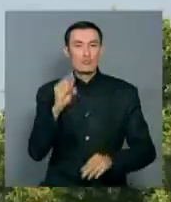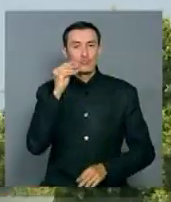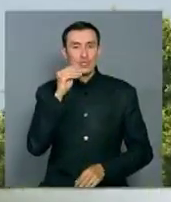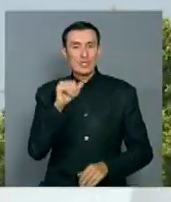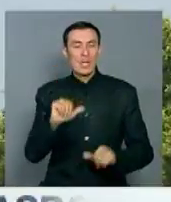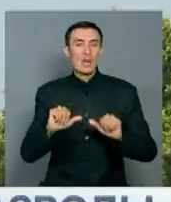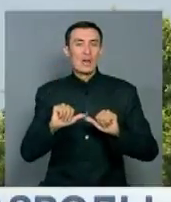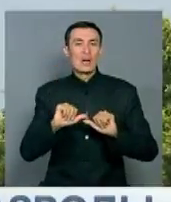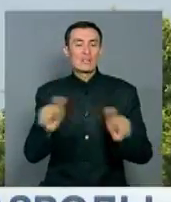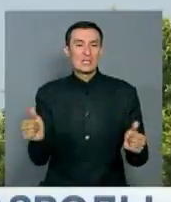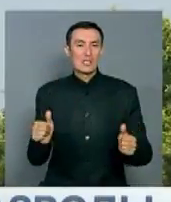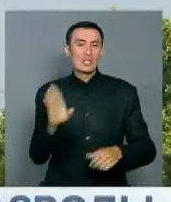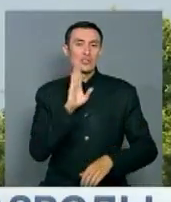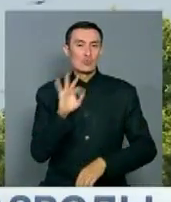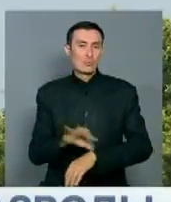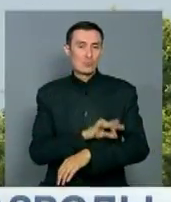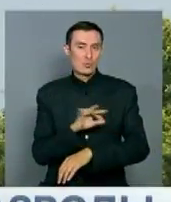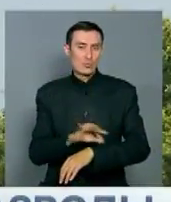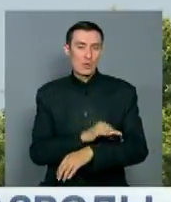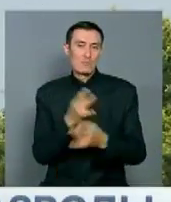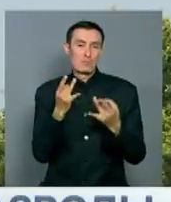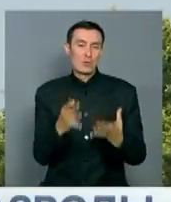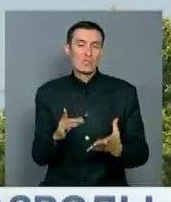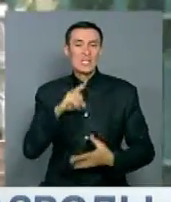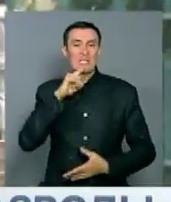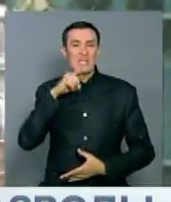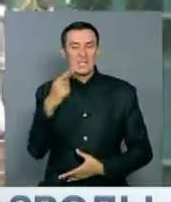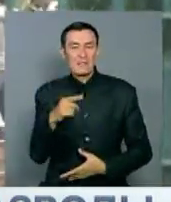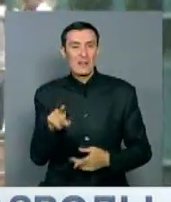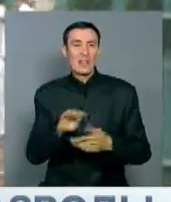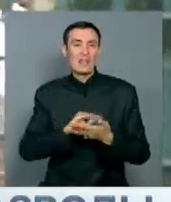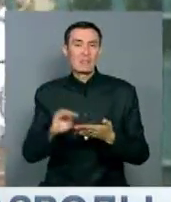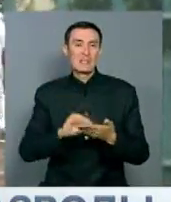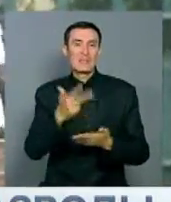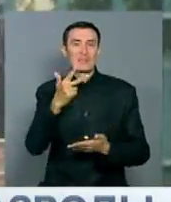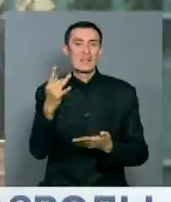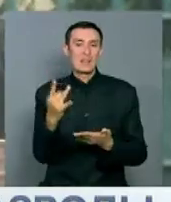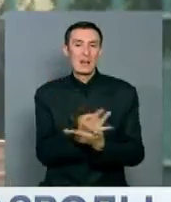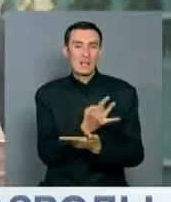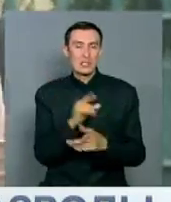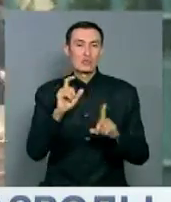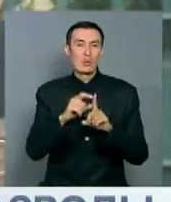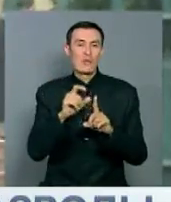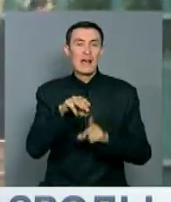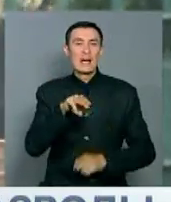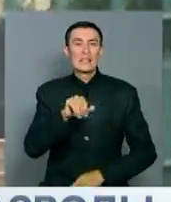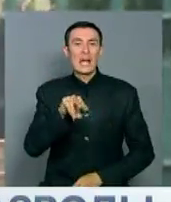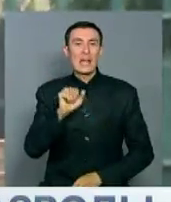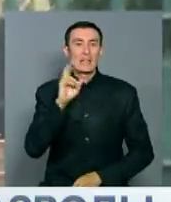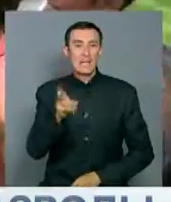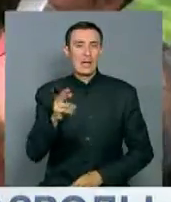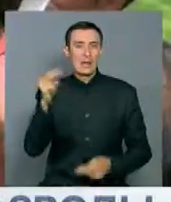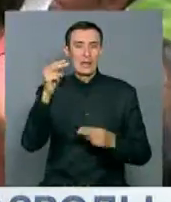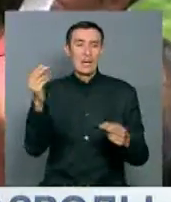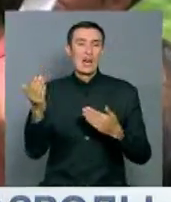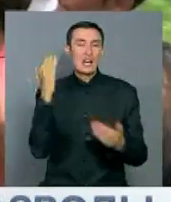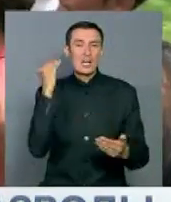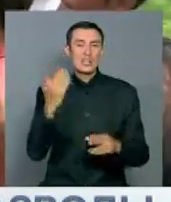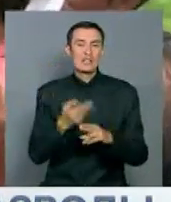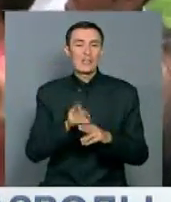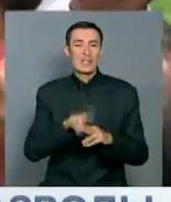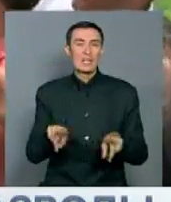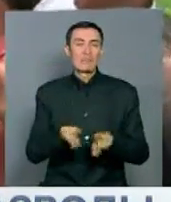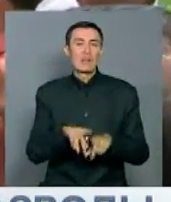мужчине расстаться с супругой, просто произнеся или написав ей три раза слово «талах». Ранее жертвы